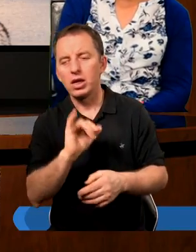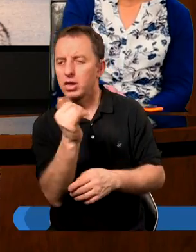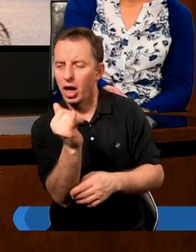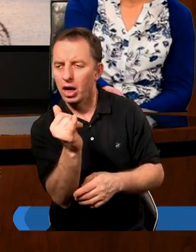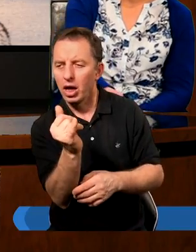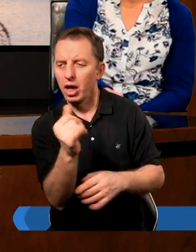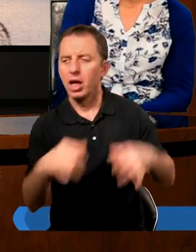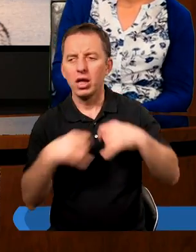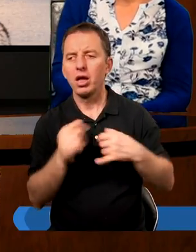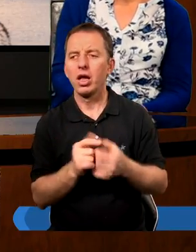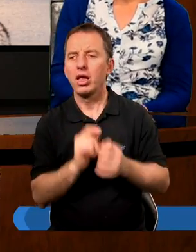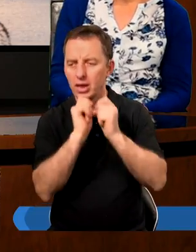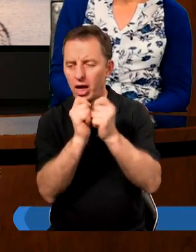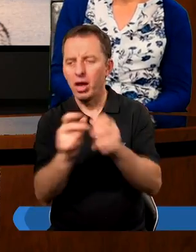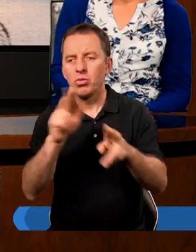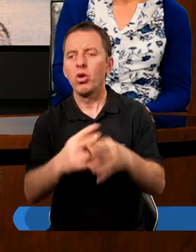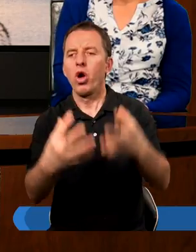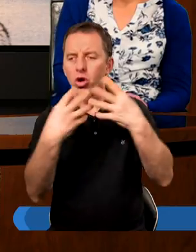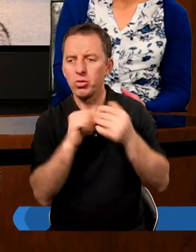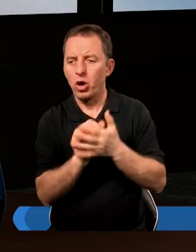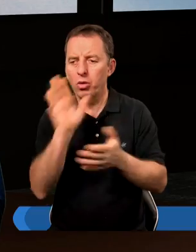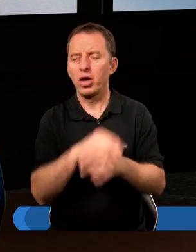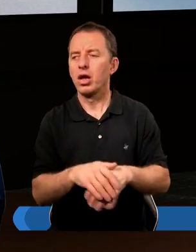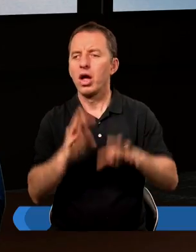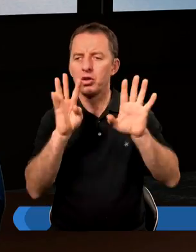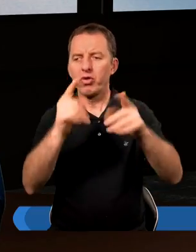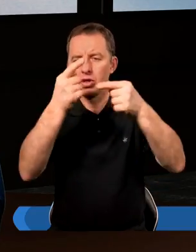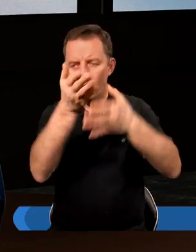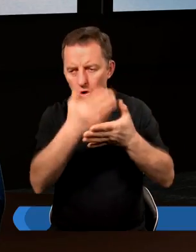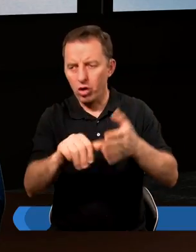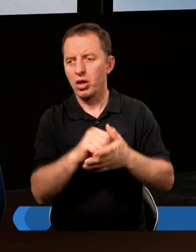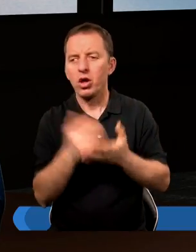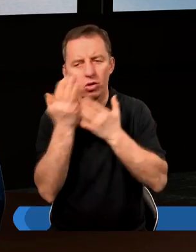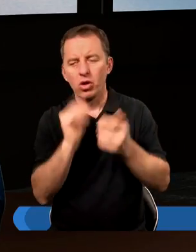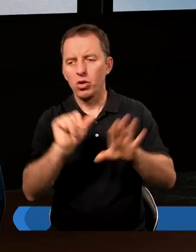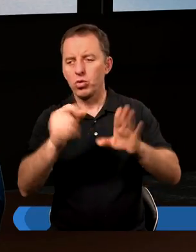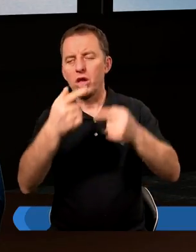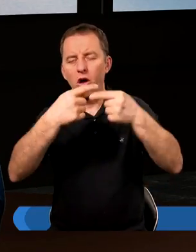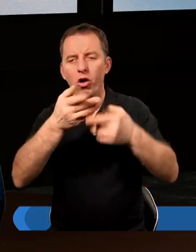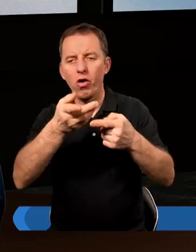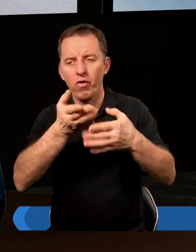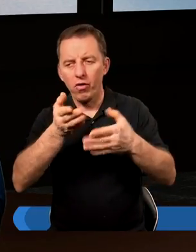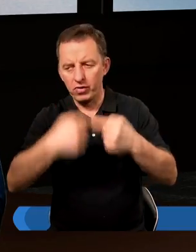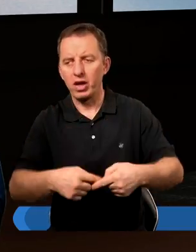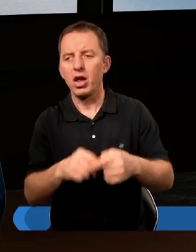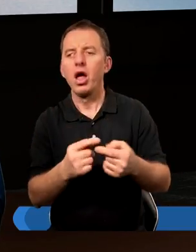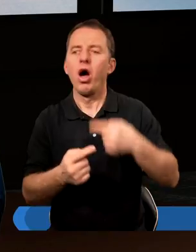dysponować darami, które dostajemy od Boga. Dziewiąty rozdział, czytam od szóstego wersetu.